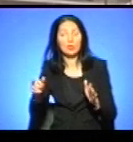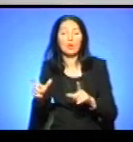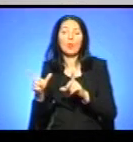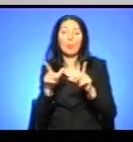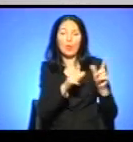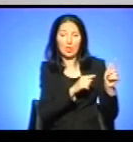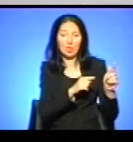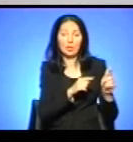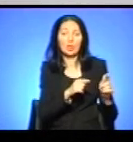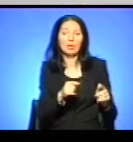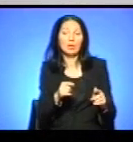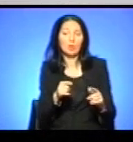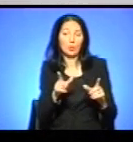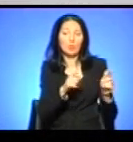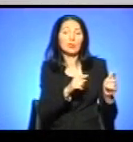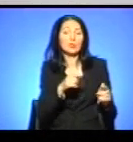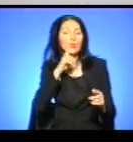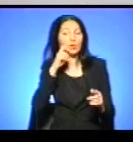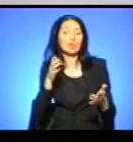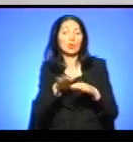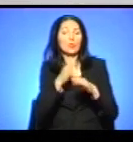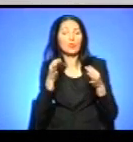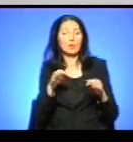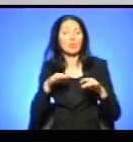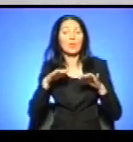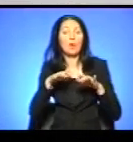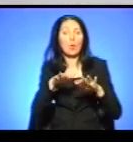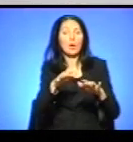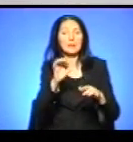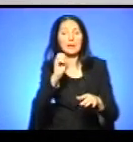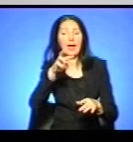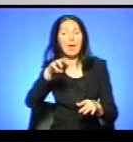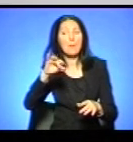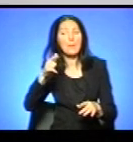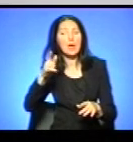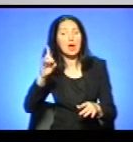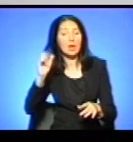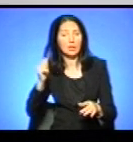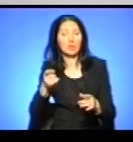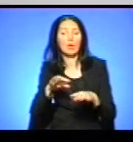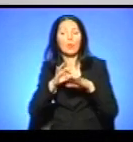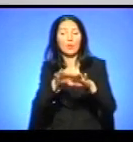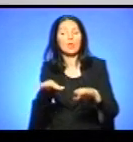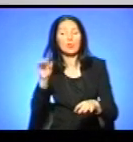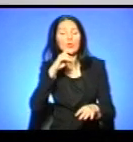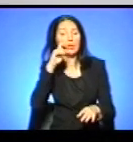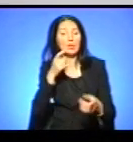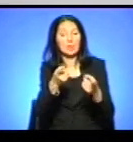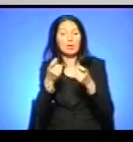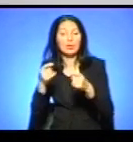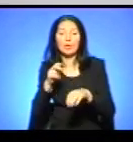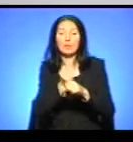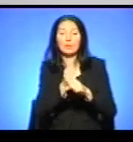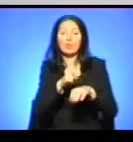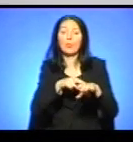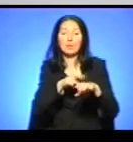суду. Зазначу, операцію мігрант проводять по всій Україні. Залучили до неї працівників поліції, СБУ, міграційної